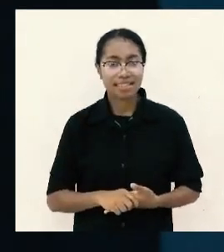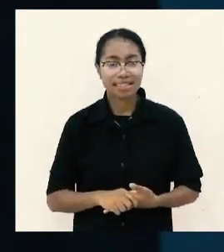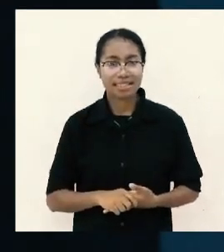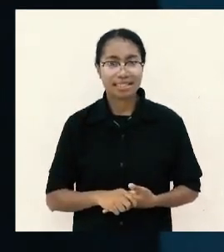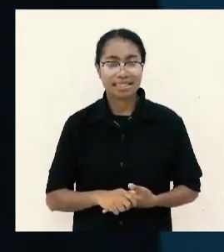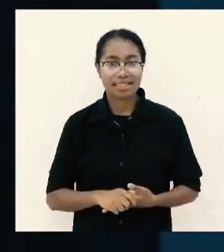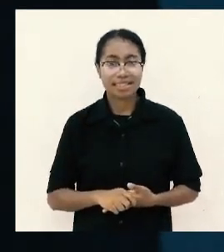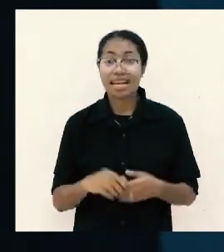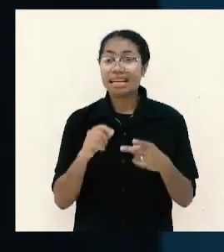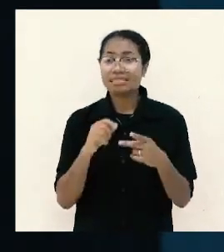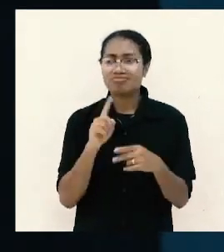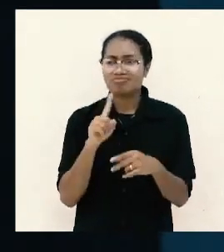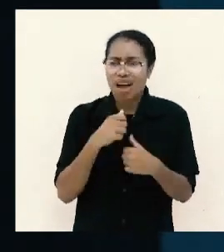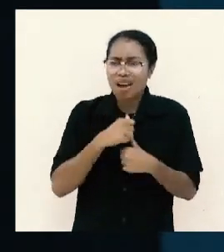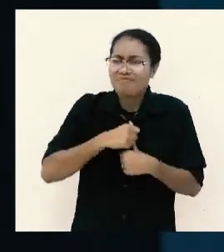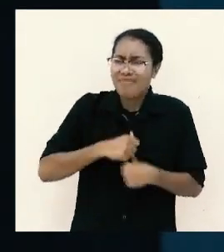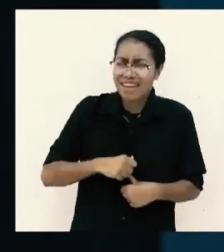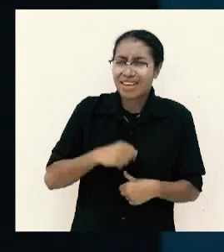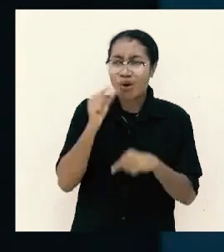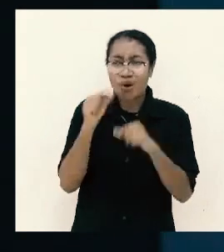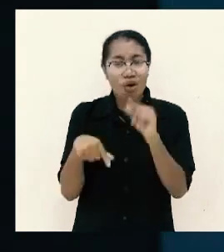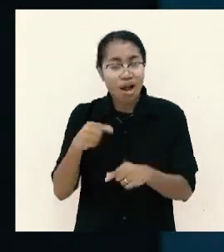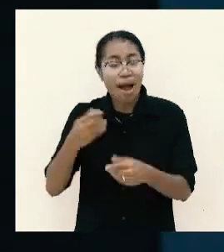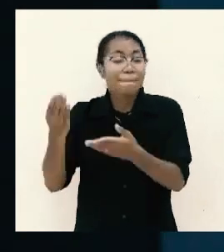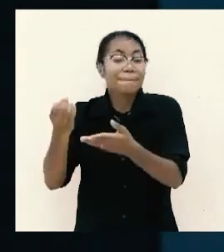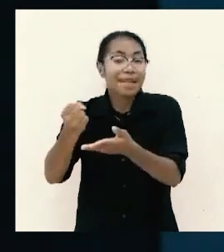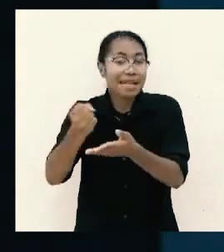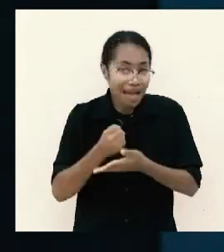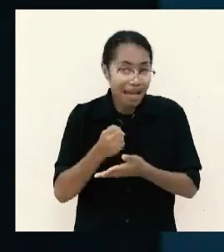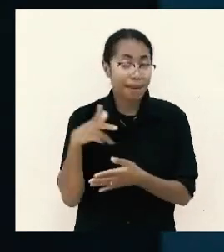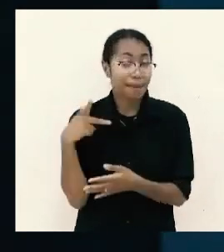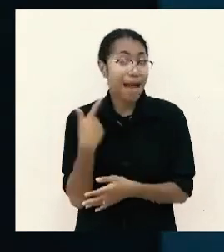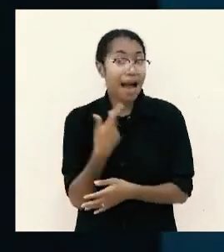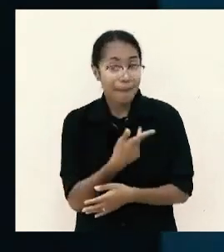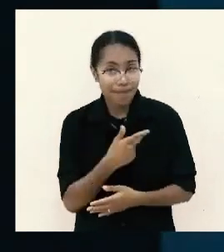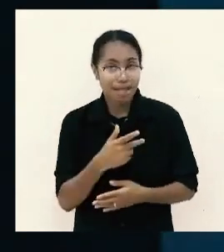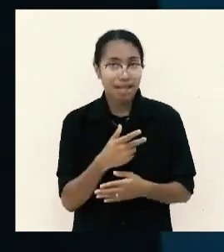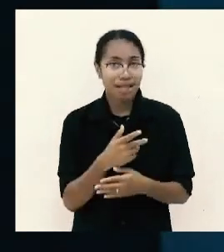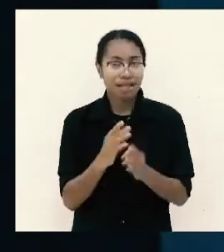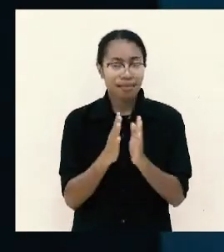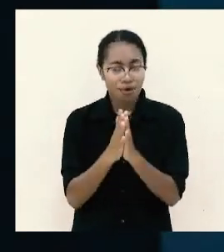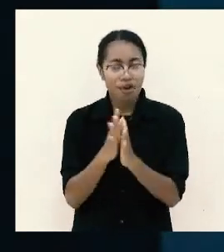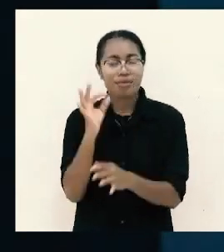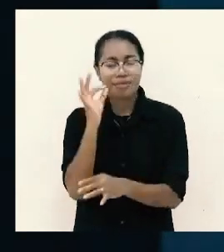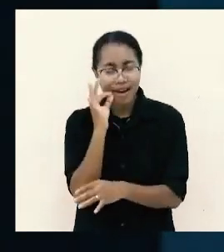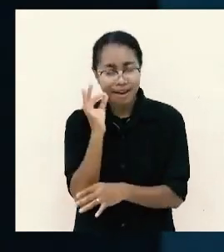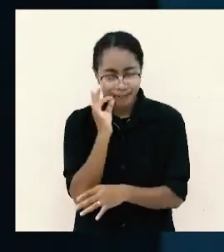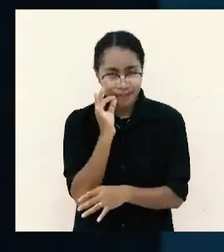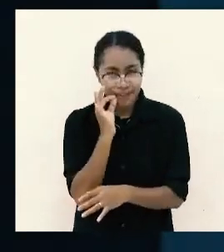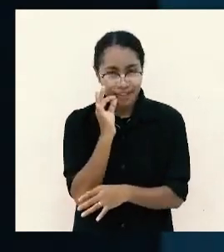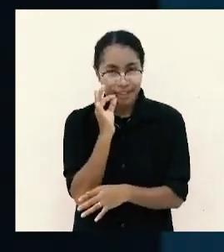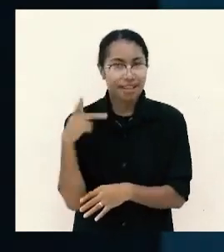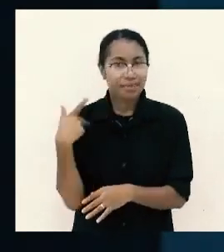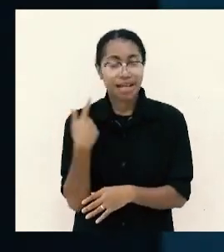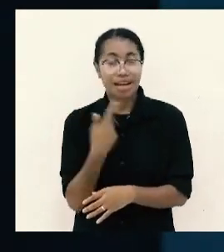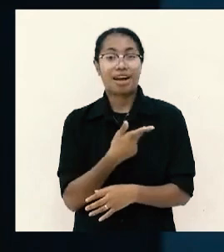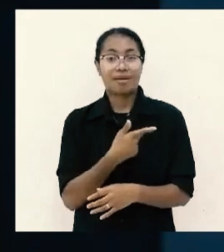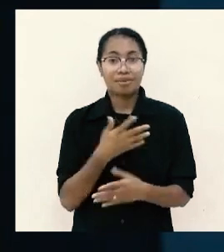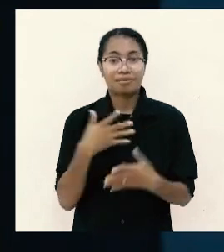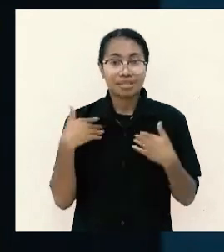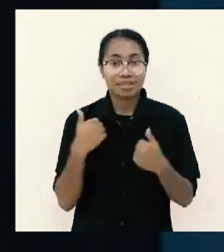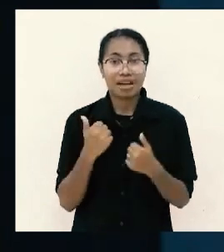hal baik yang pernah orang lain berikan kepada kami ampunilah kami dan biarlah kami bisa memperbaharuinya